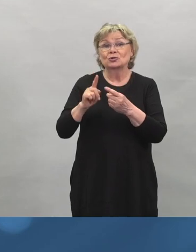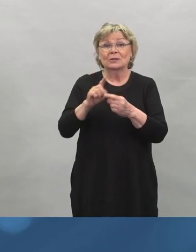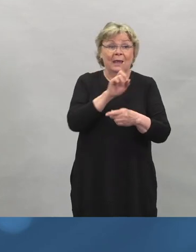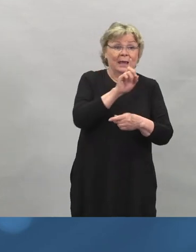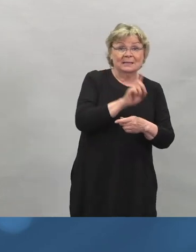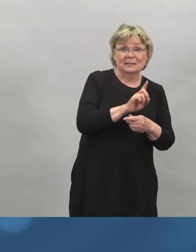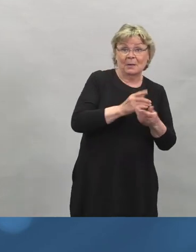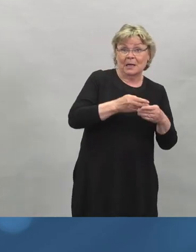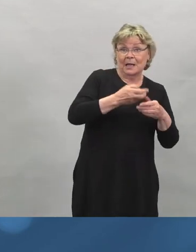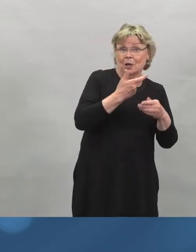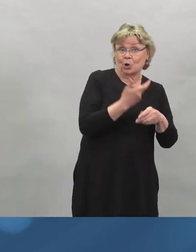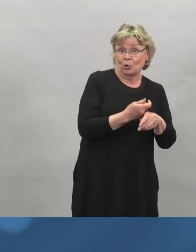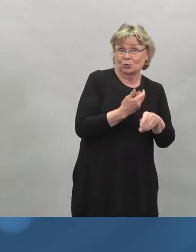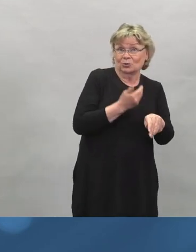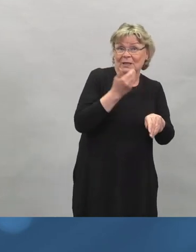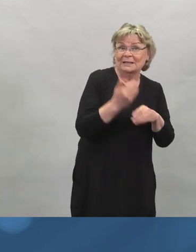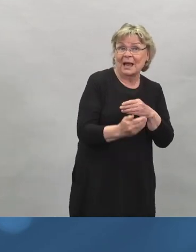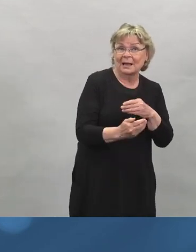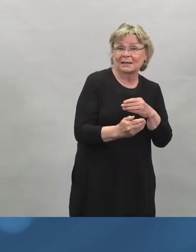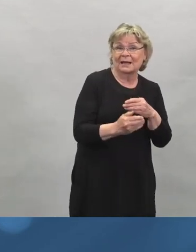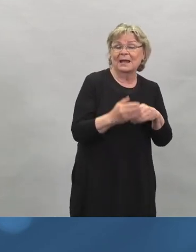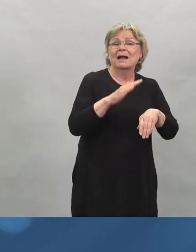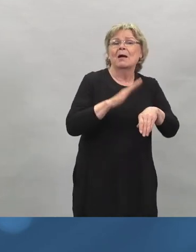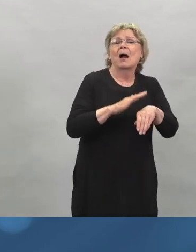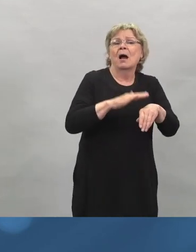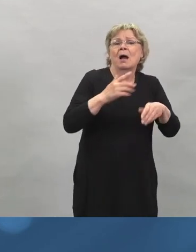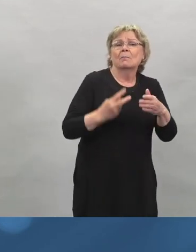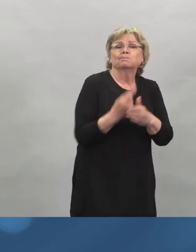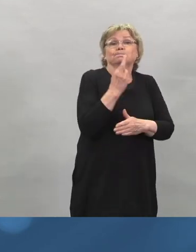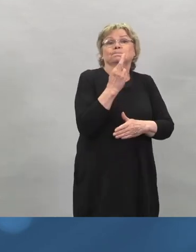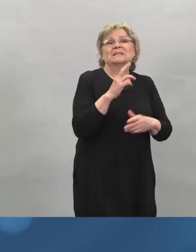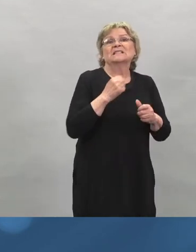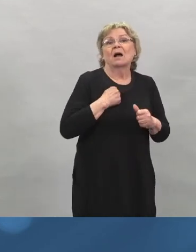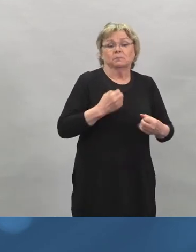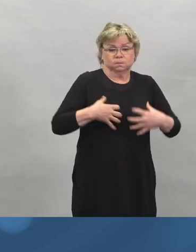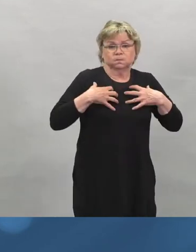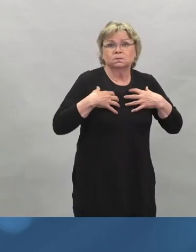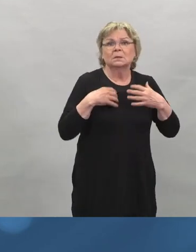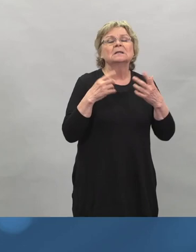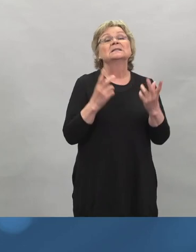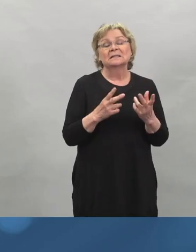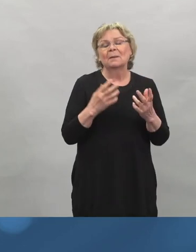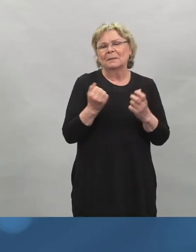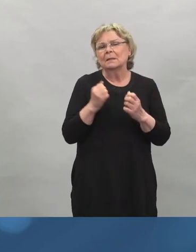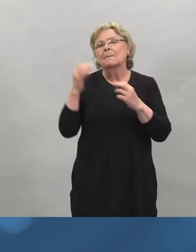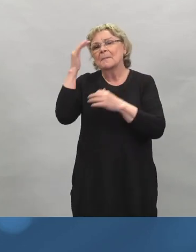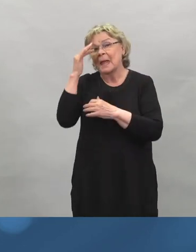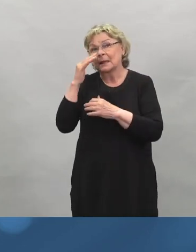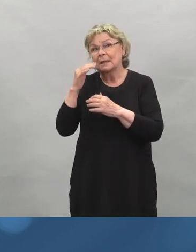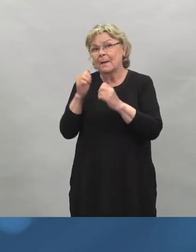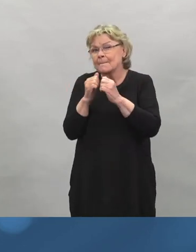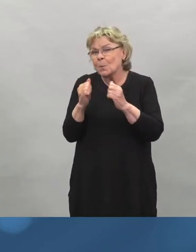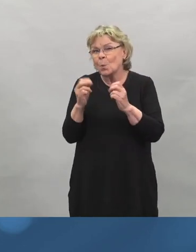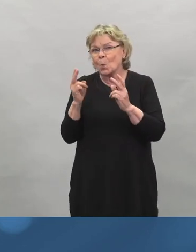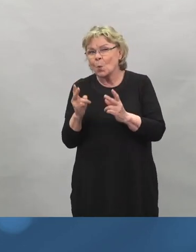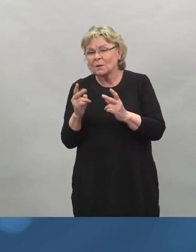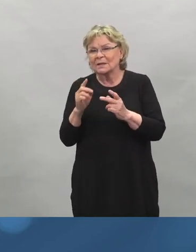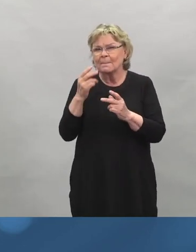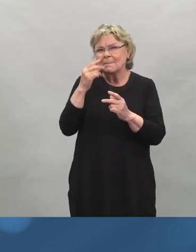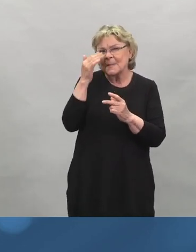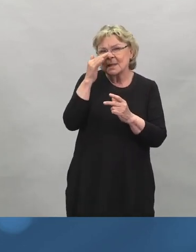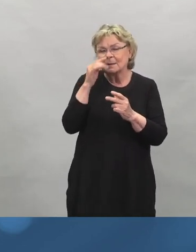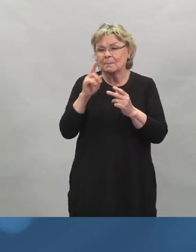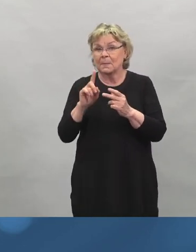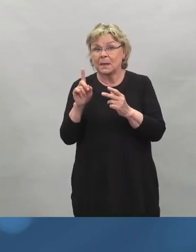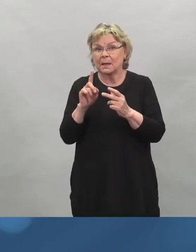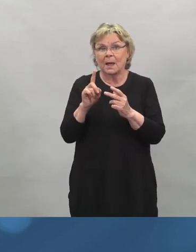ykkösannoksesta, niin silloin asia tulee miettiä uudestaan. Mutta silloinkin asia voi vielä harkita rokotetyypin